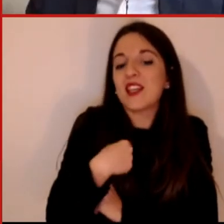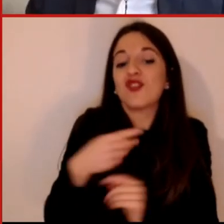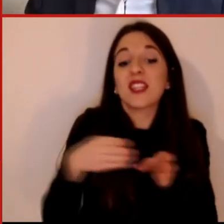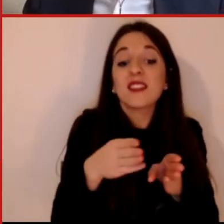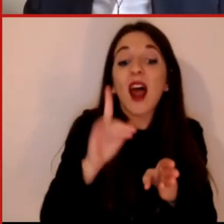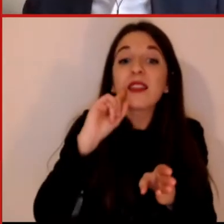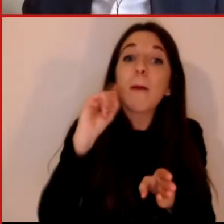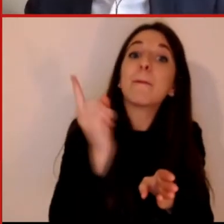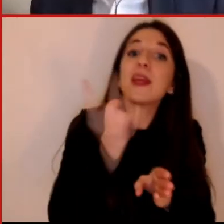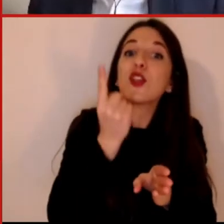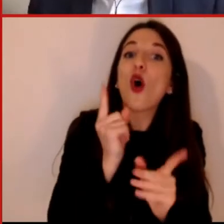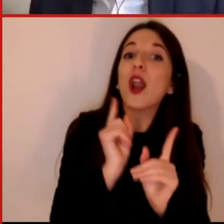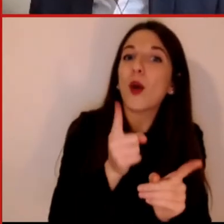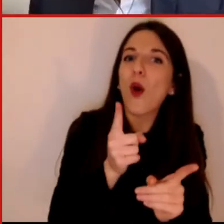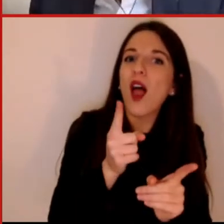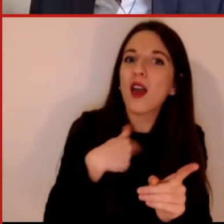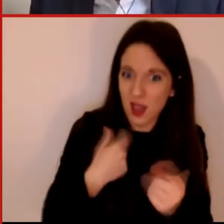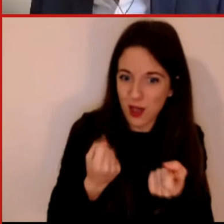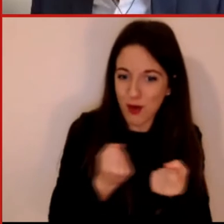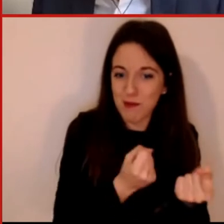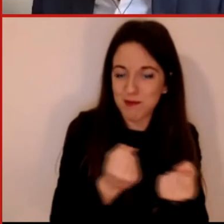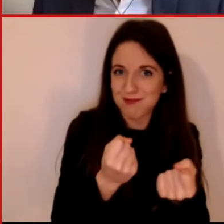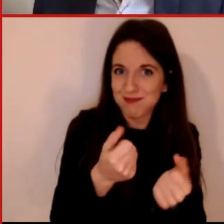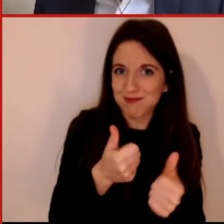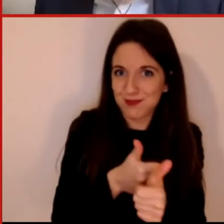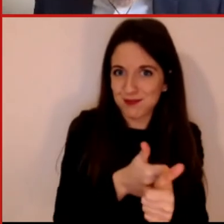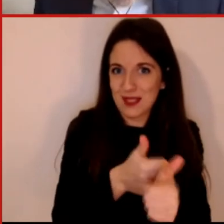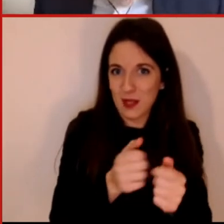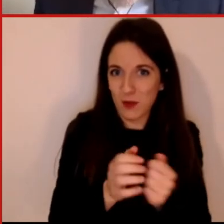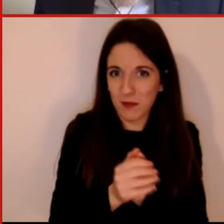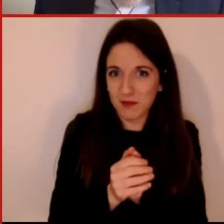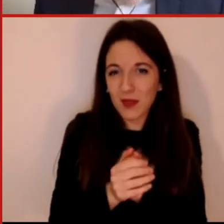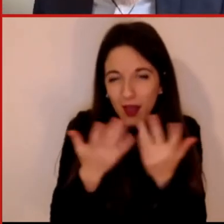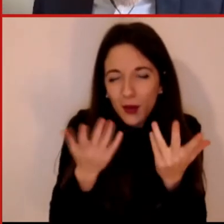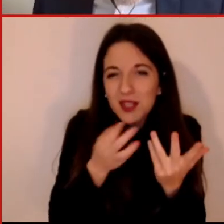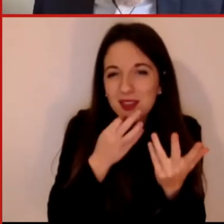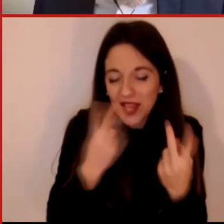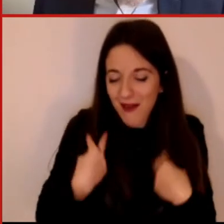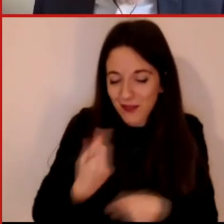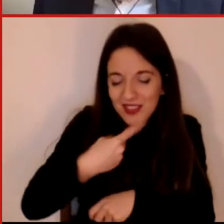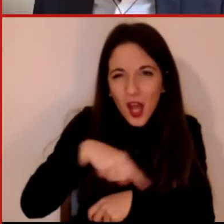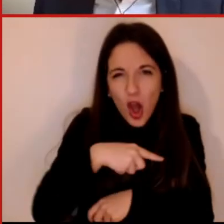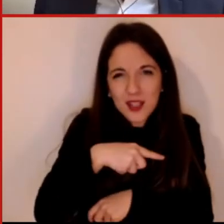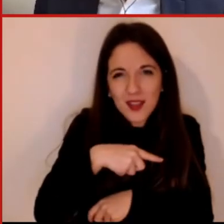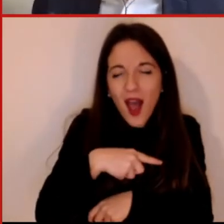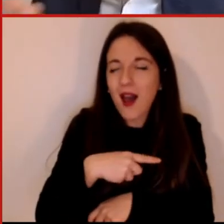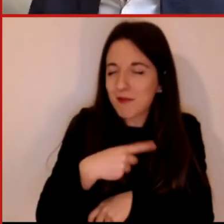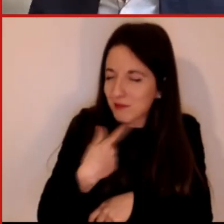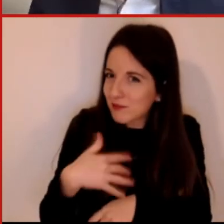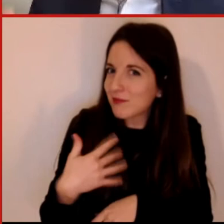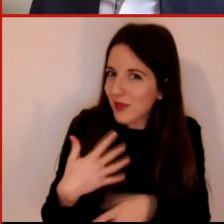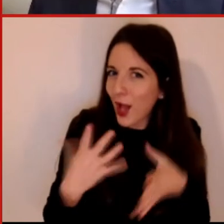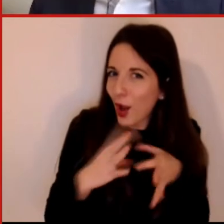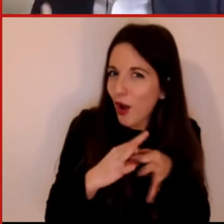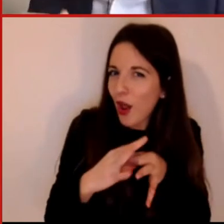dove noi diventiamo un tutt'uno con questi algoritmi che definiscono la nostra vita e definiscono la nostra vita non solo per le